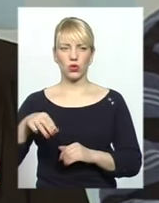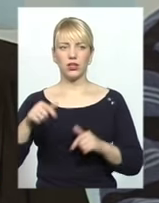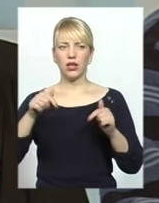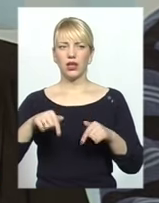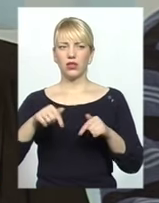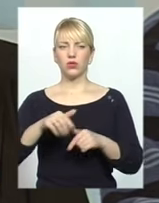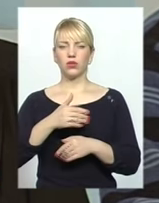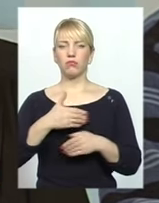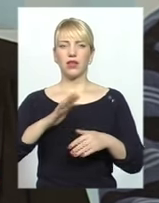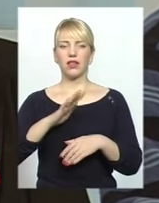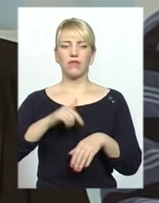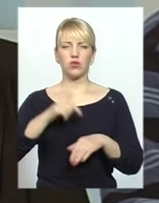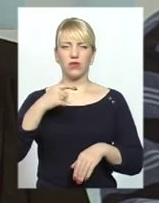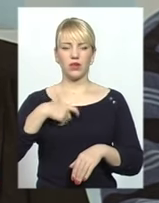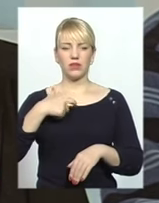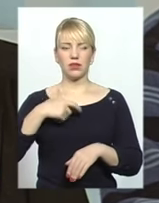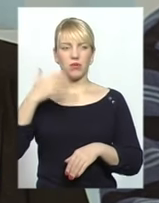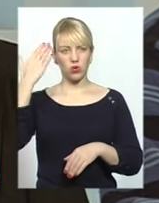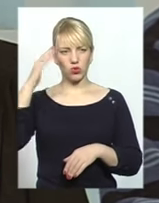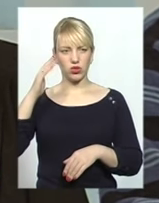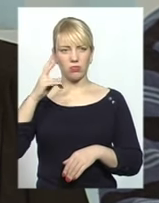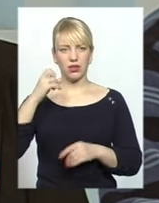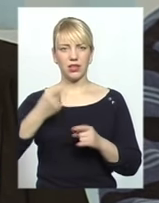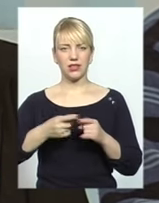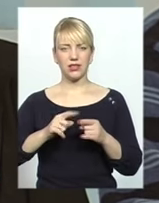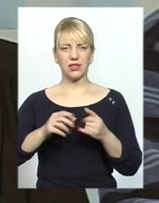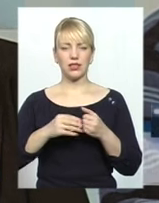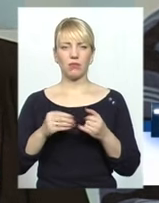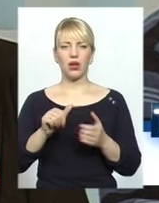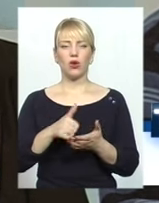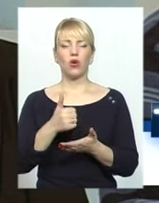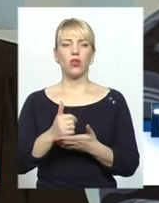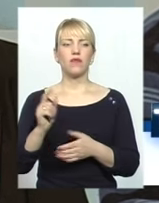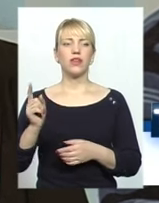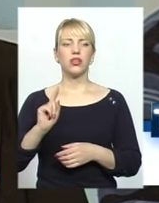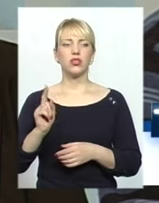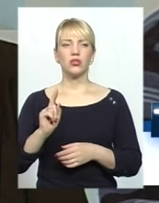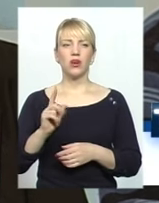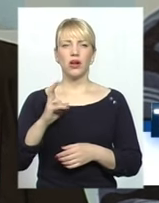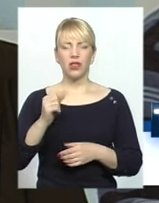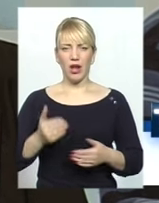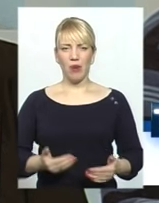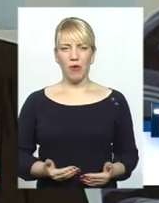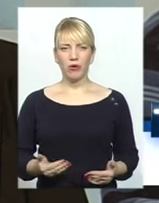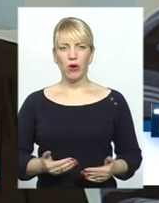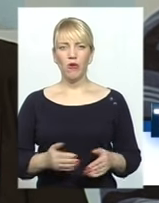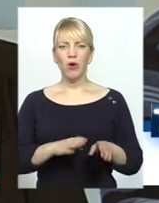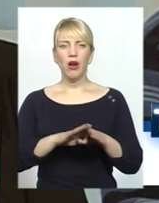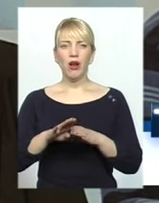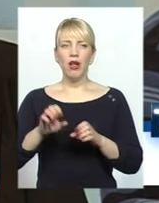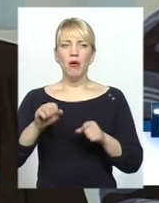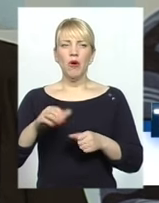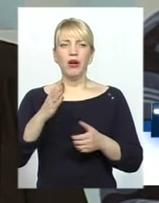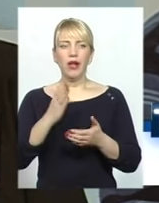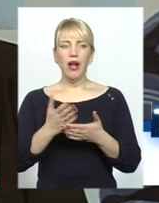що ми тут є чужі на цій землі. І саме головне, що на битовому рівні, може, і